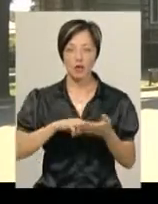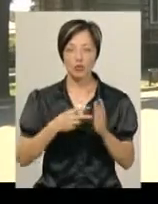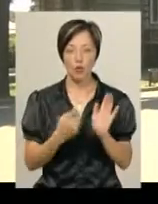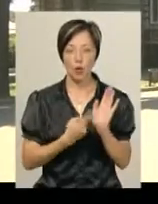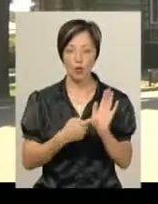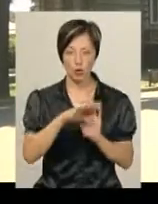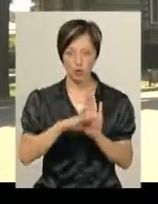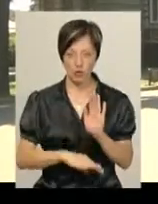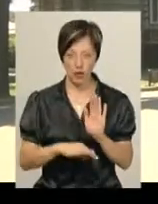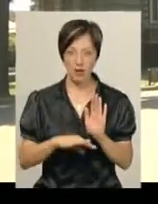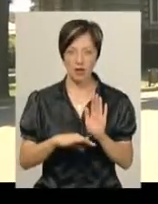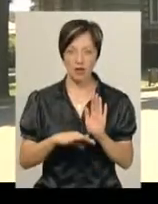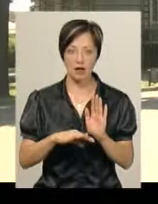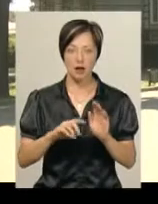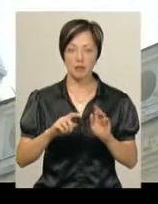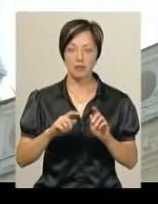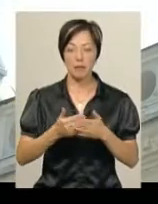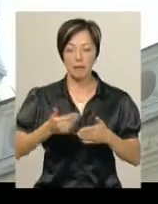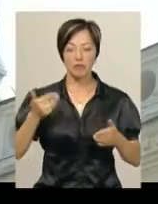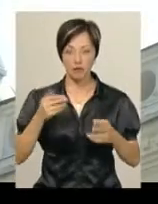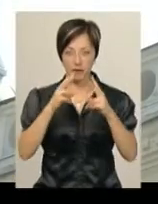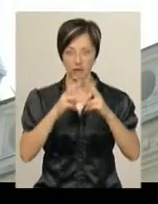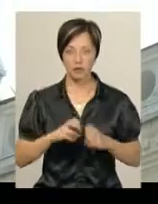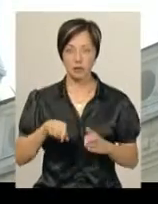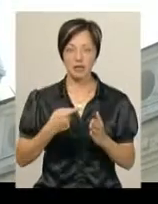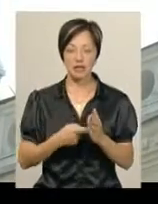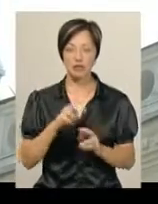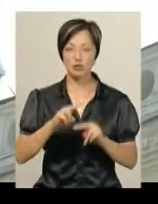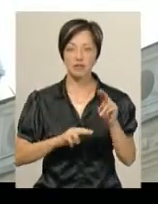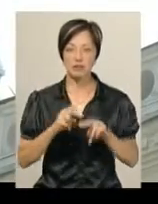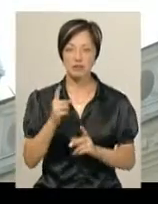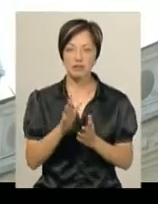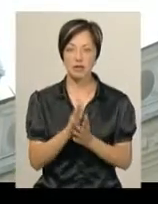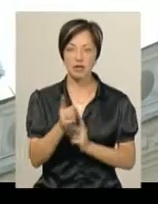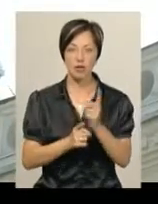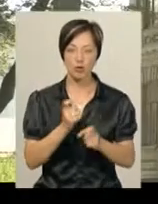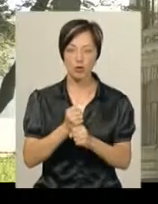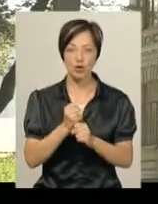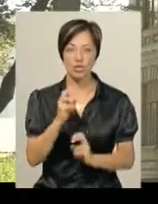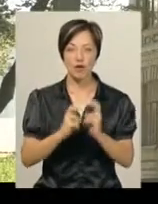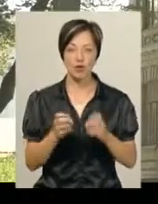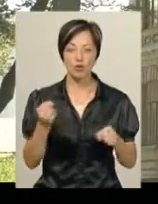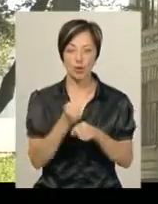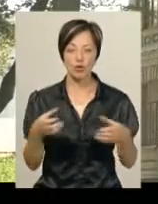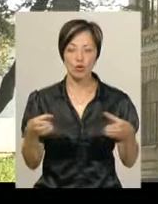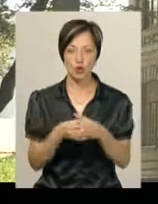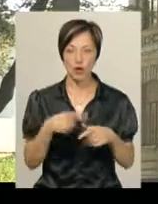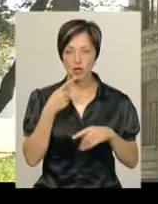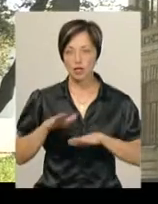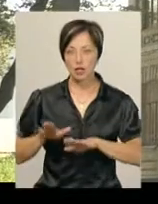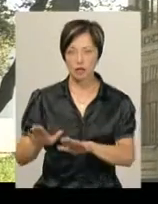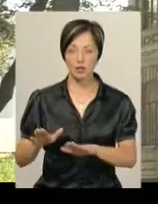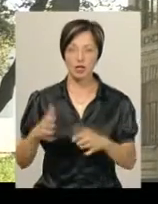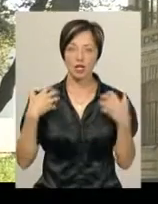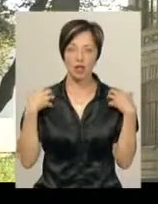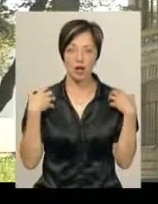обґрунтуванню передавало вивчення питання з будівництва сміттєпереробного заводу у робочій групі, каже заступник начальника управління з